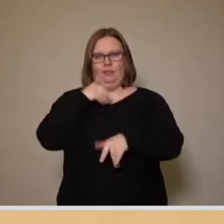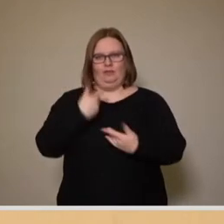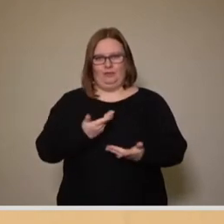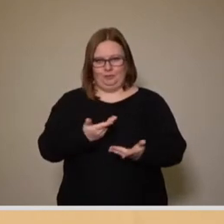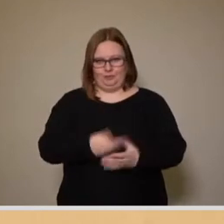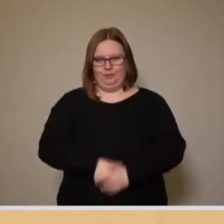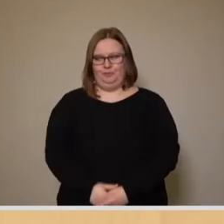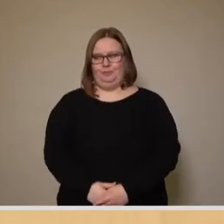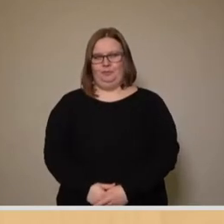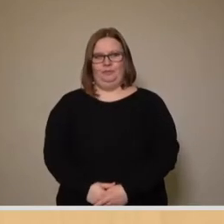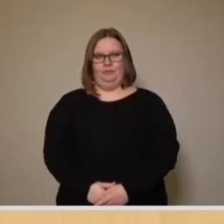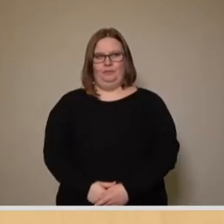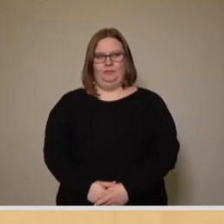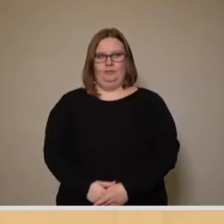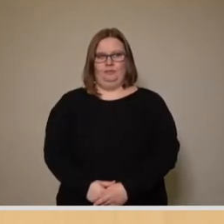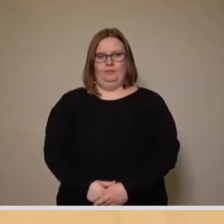sehr, Sie haben das Wort.